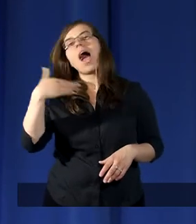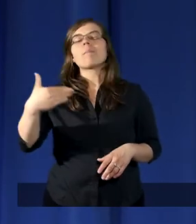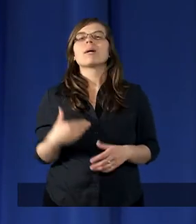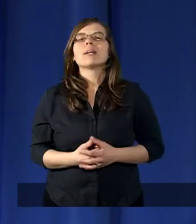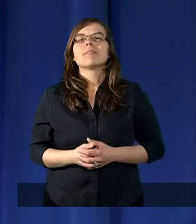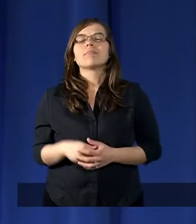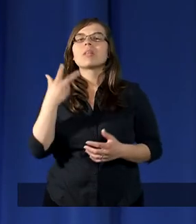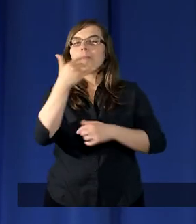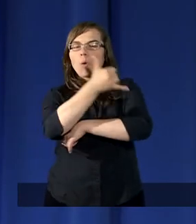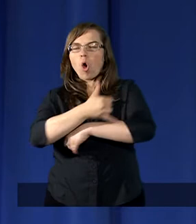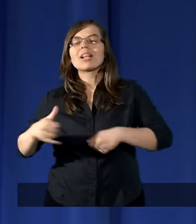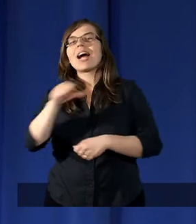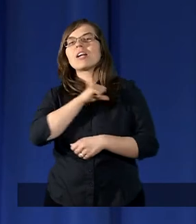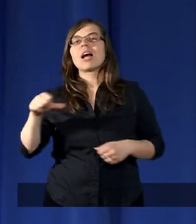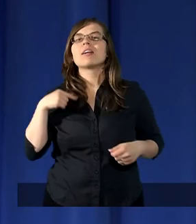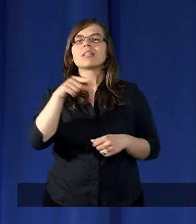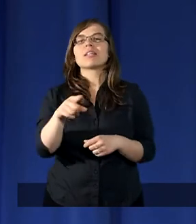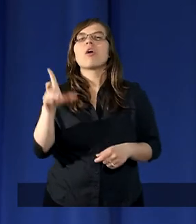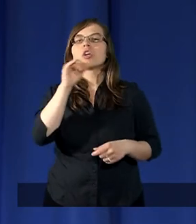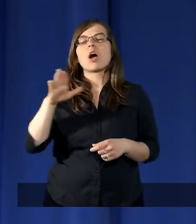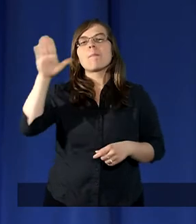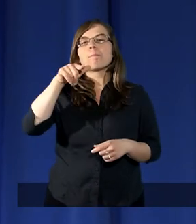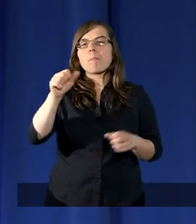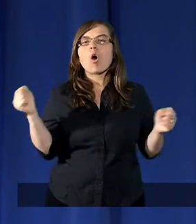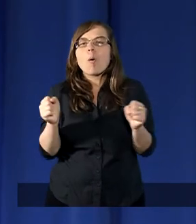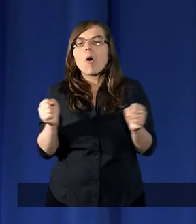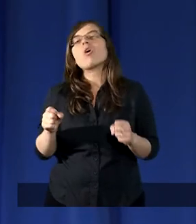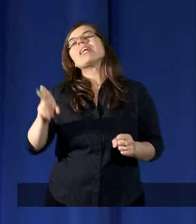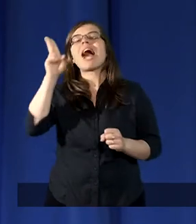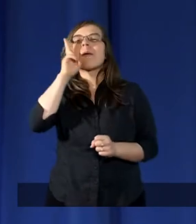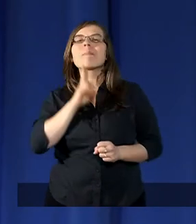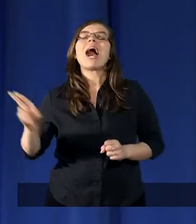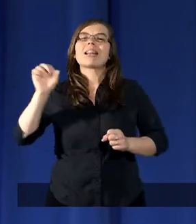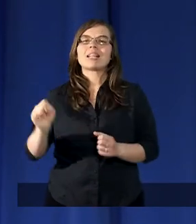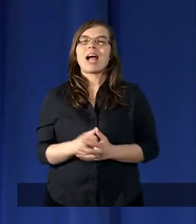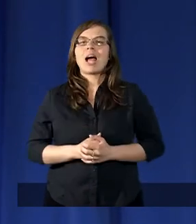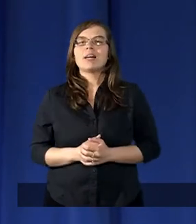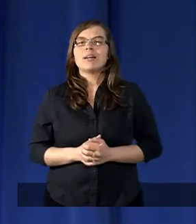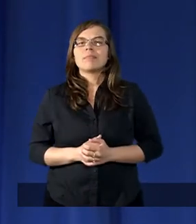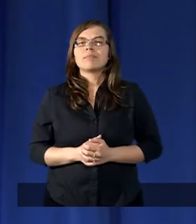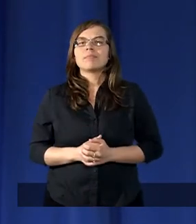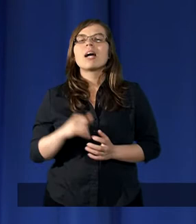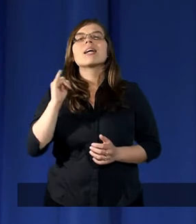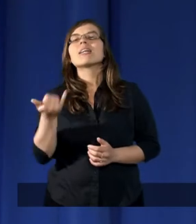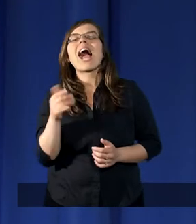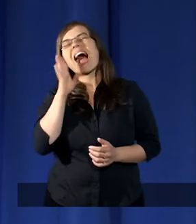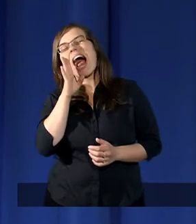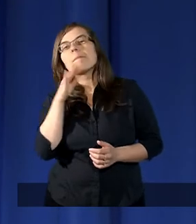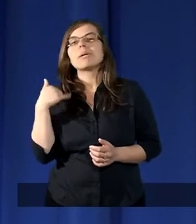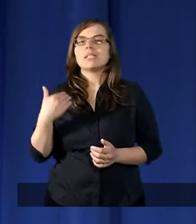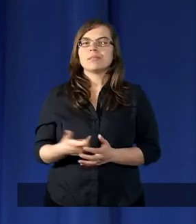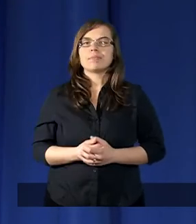nieraz podkreśla się, że ta bogobojna matka, Jochabet,